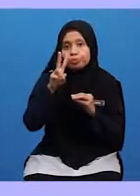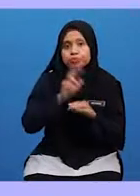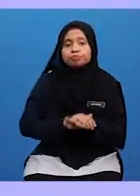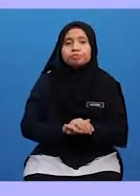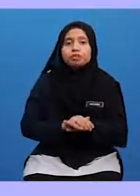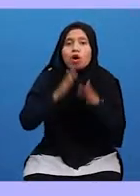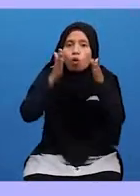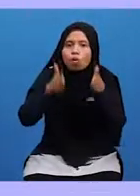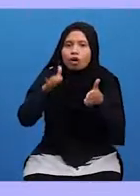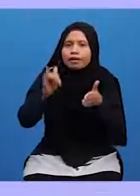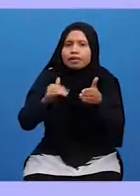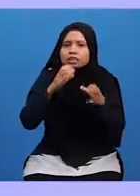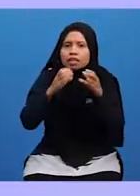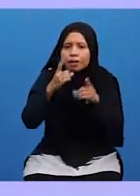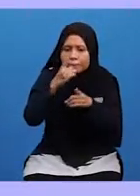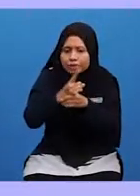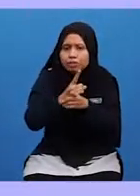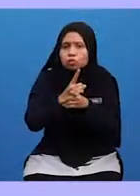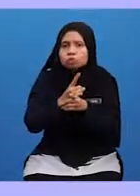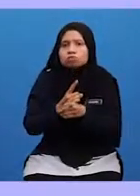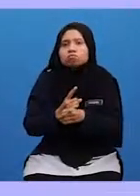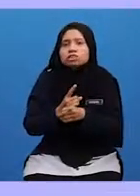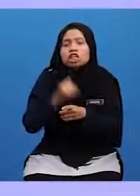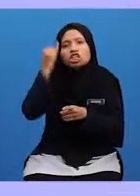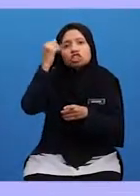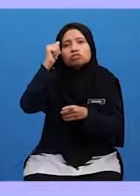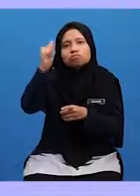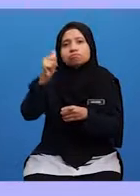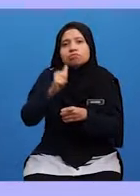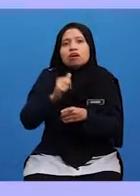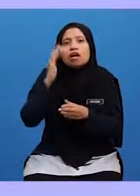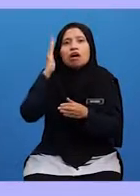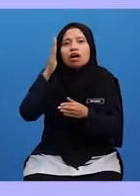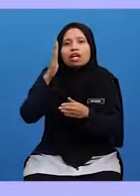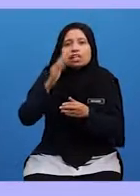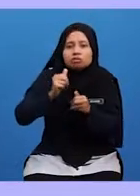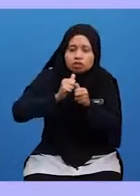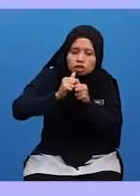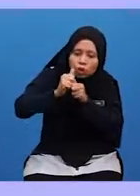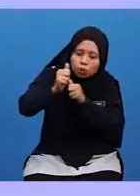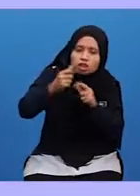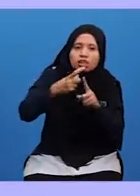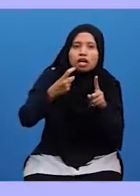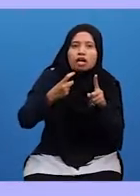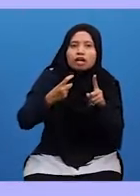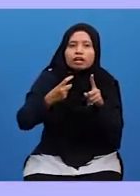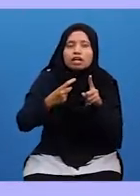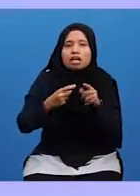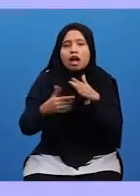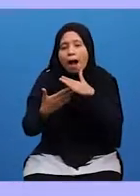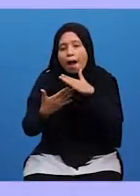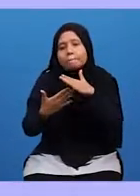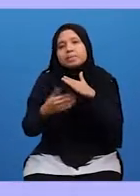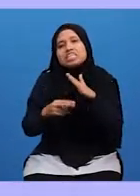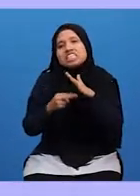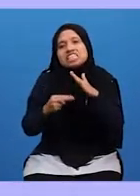Orang Yang Bercakap Benar Ini Insyaallah Akan Dijauhi Oleh Api